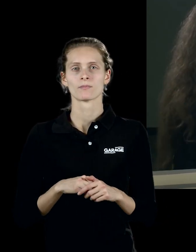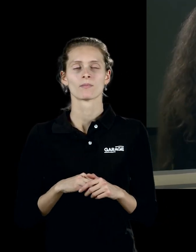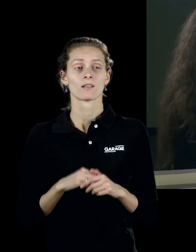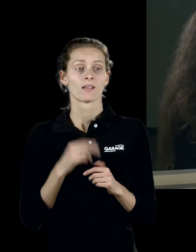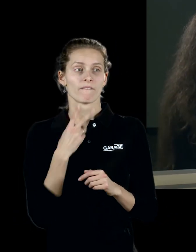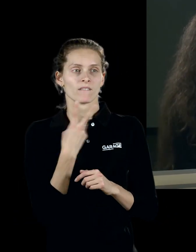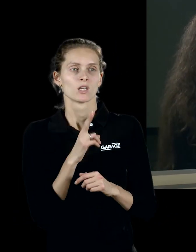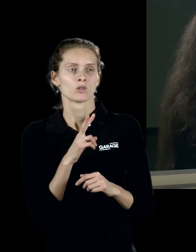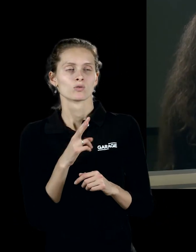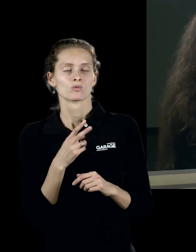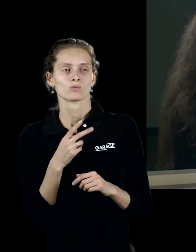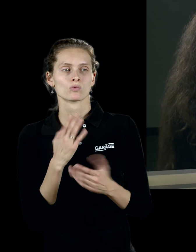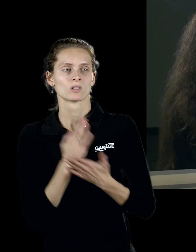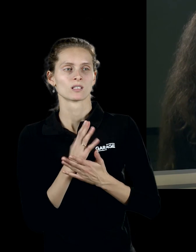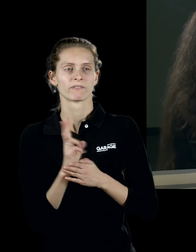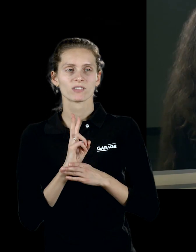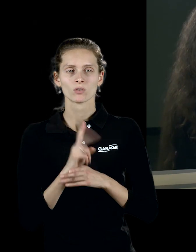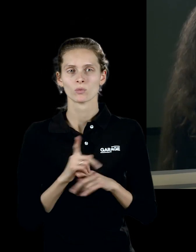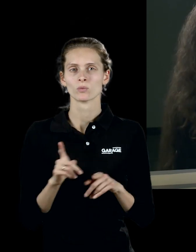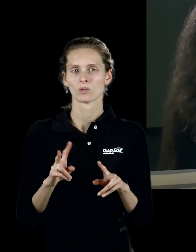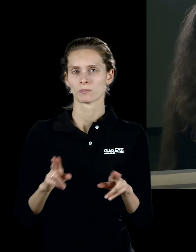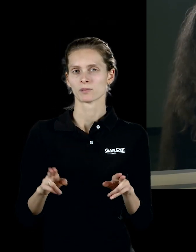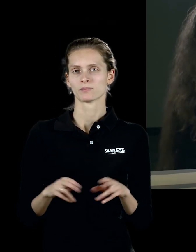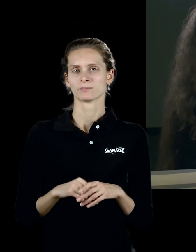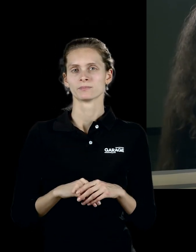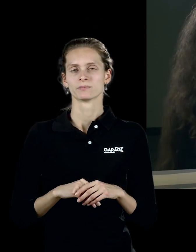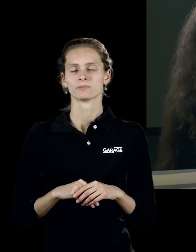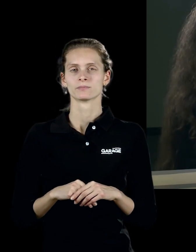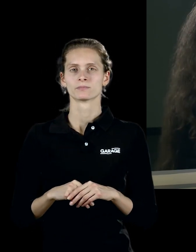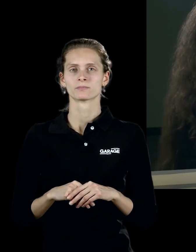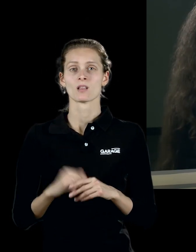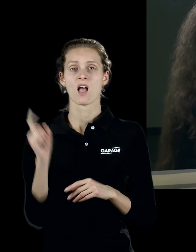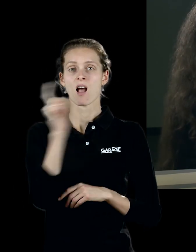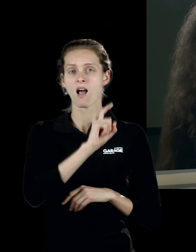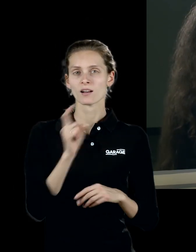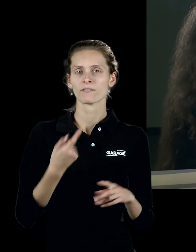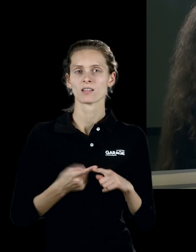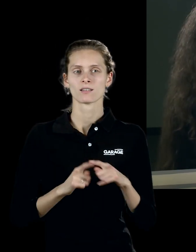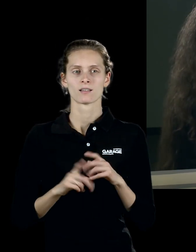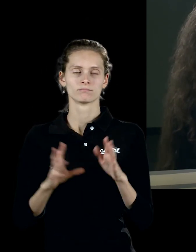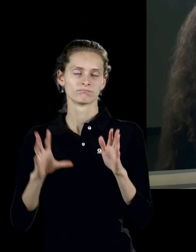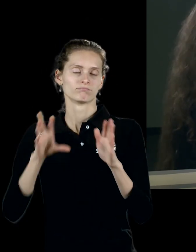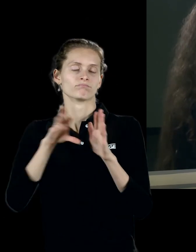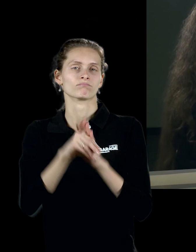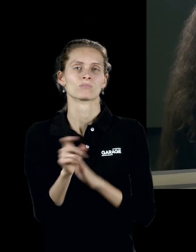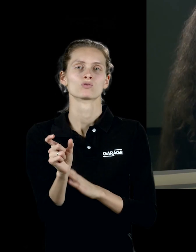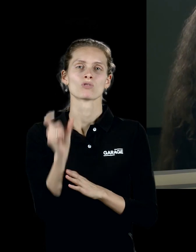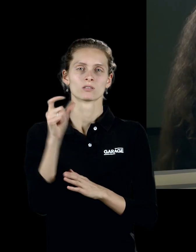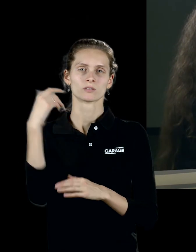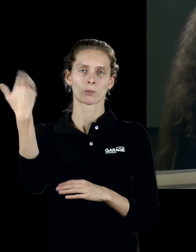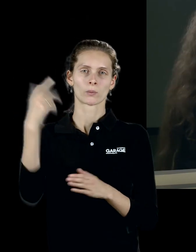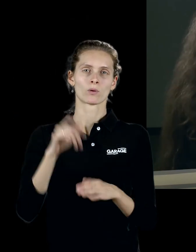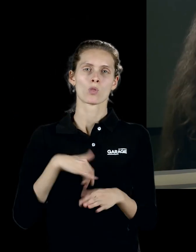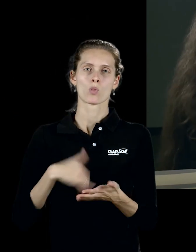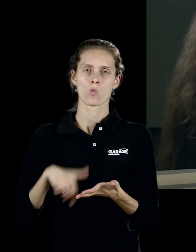современном искусстве. Но при этом эти граффити, которые были абсолютной частью этого Нью-Йорка, абсолютным таким лендмарком, уже